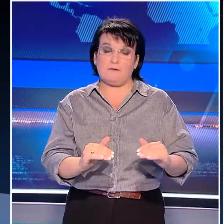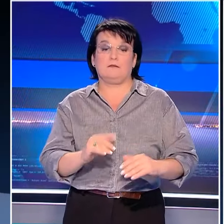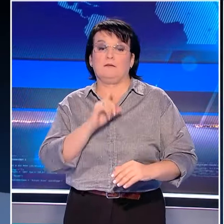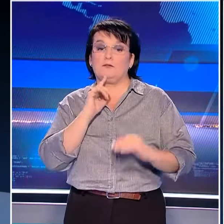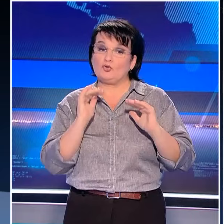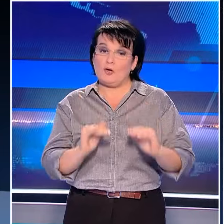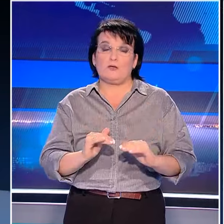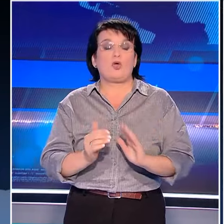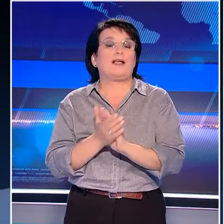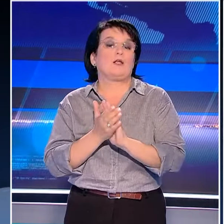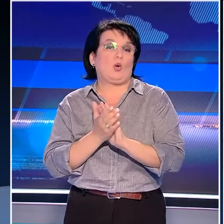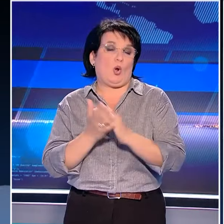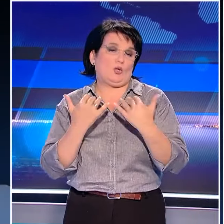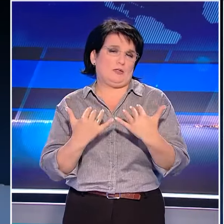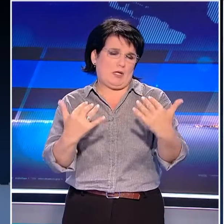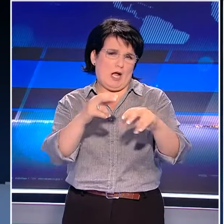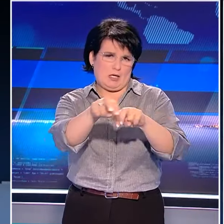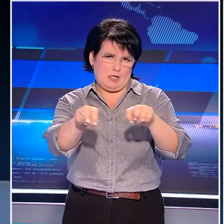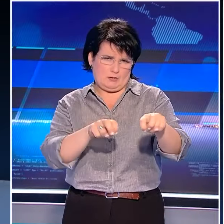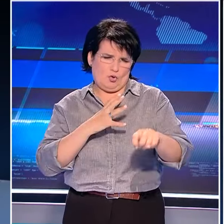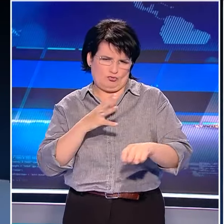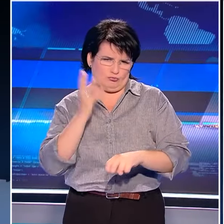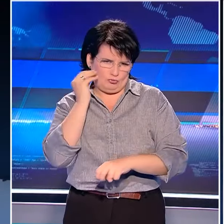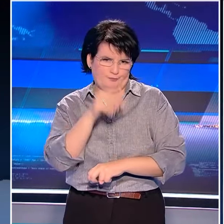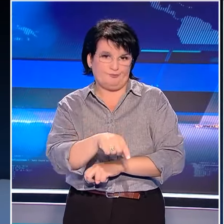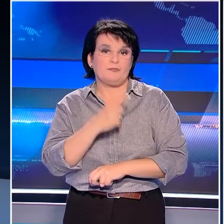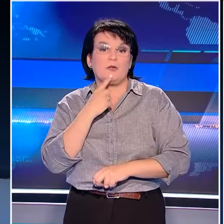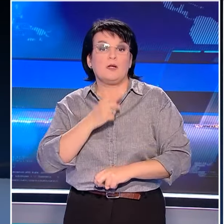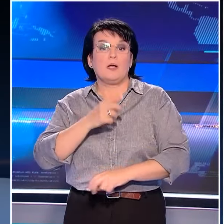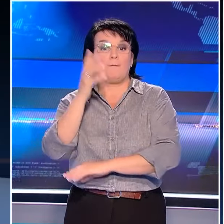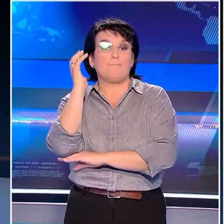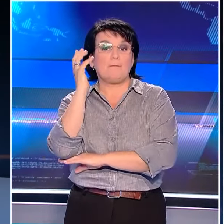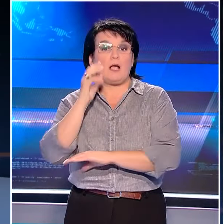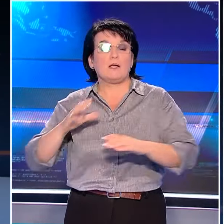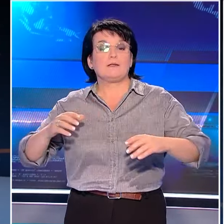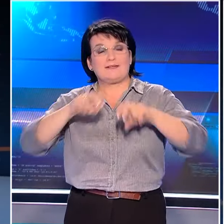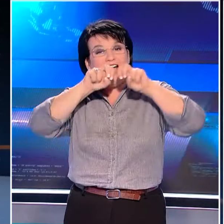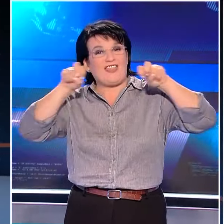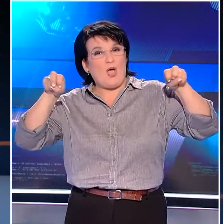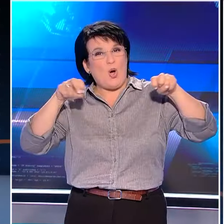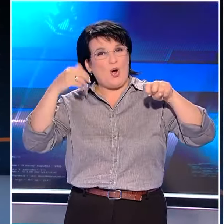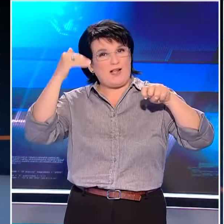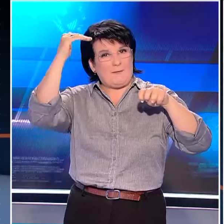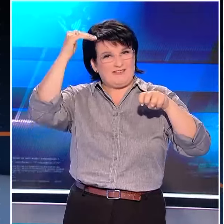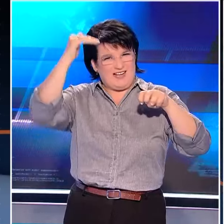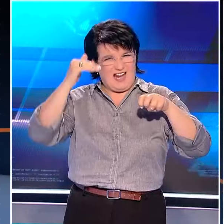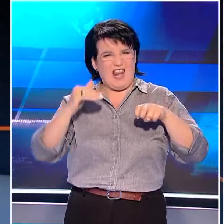Συνεχίστηκαν τα επανηγύρια Υπουργών Αγκαλιά Μελοάτκη στο θεωρείο της Βουλής